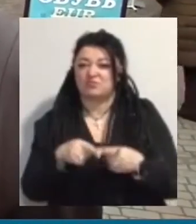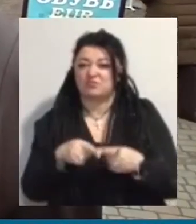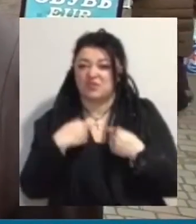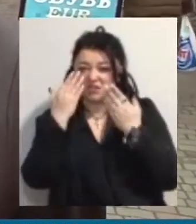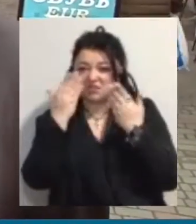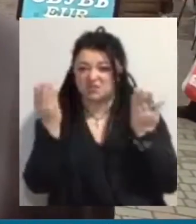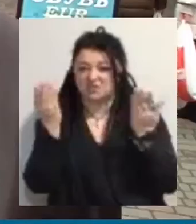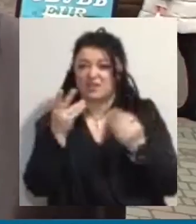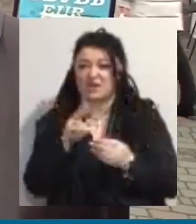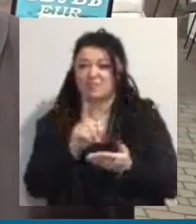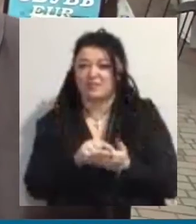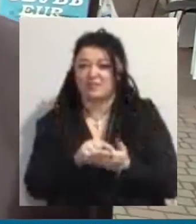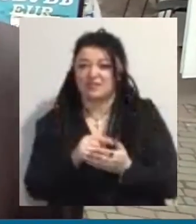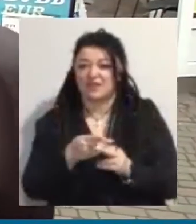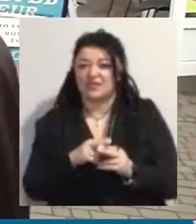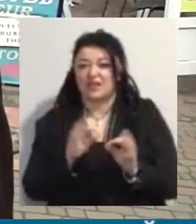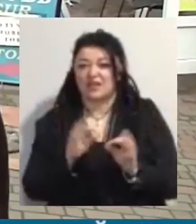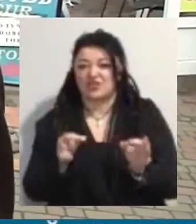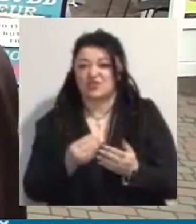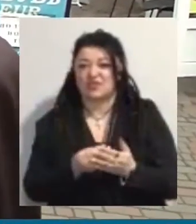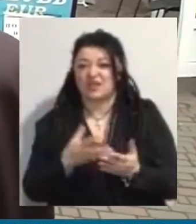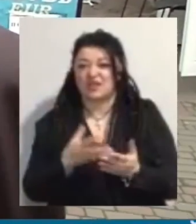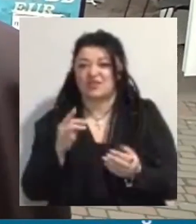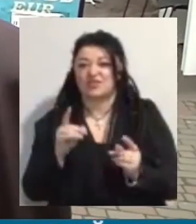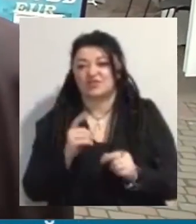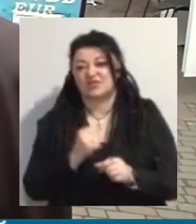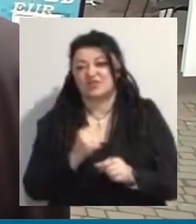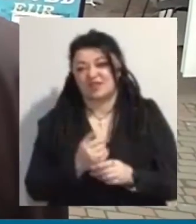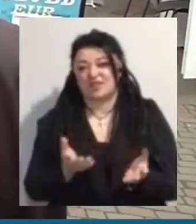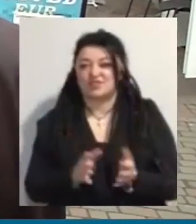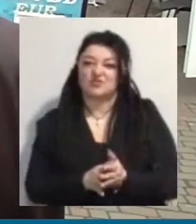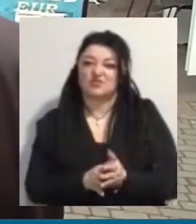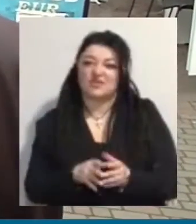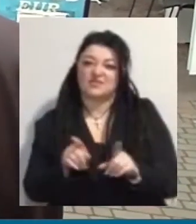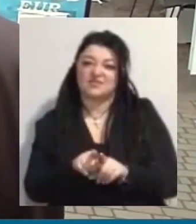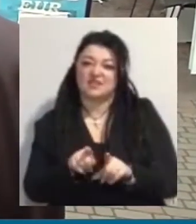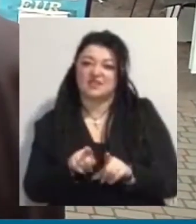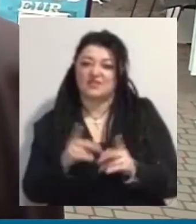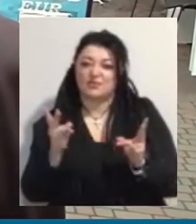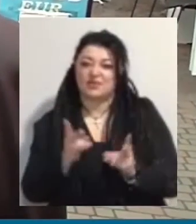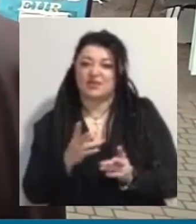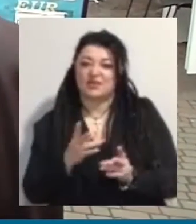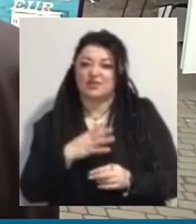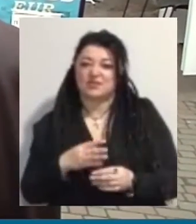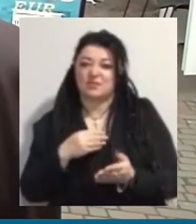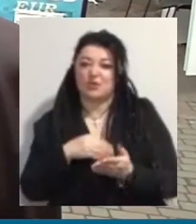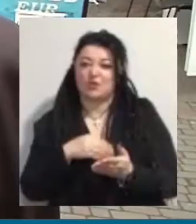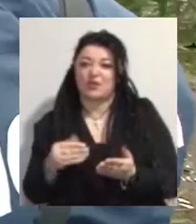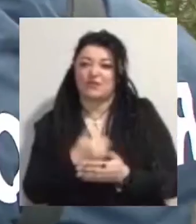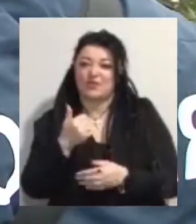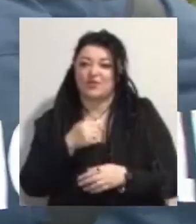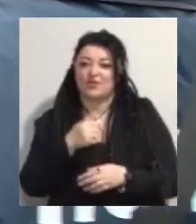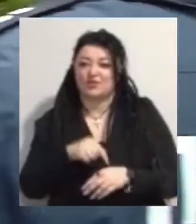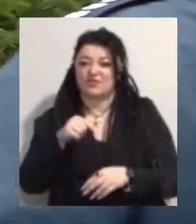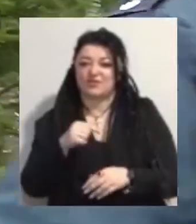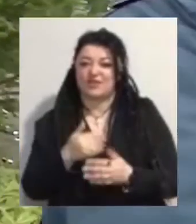звісно, це дороговато. Ну, що зробиш? Все одно, придеться купувати Новий рік. Чувствувати Новий рік.